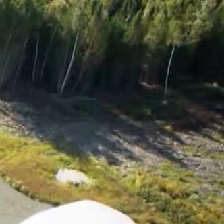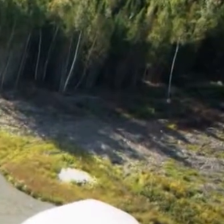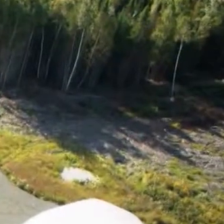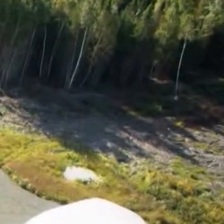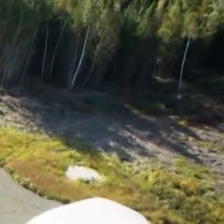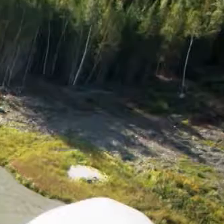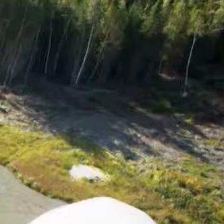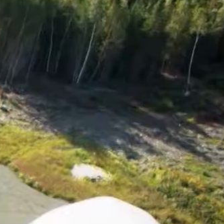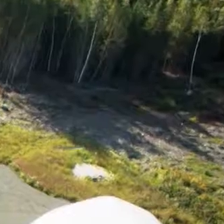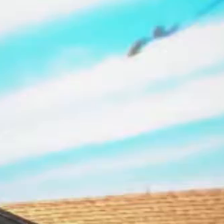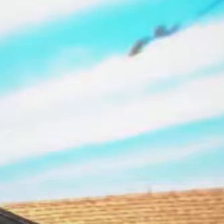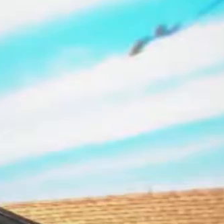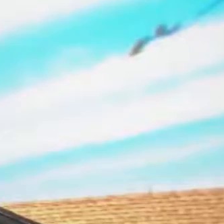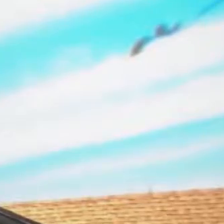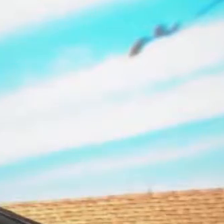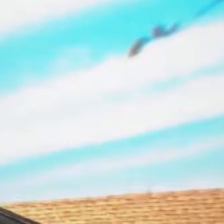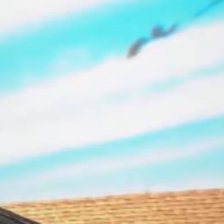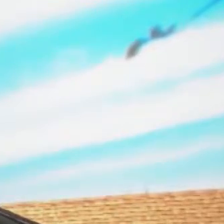Musique